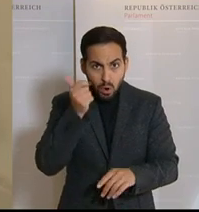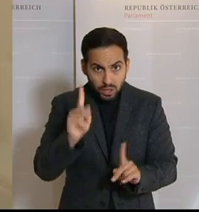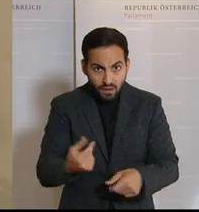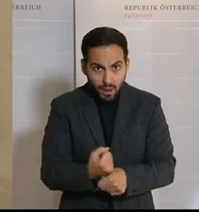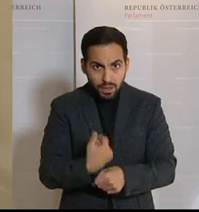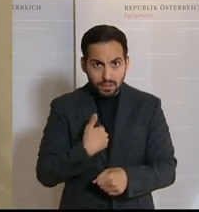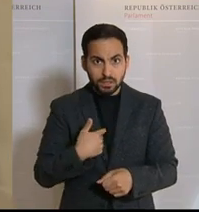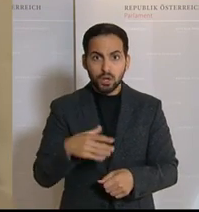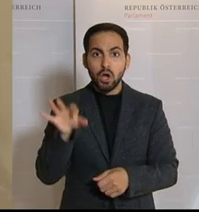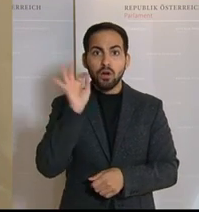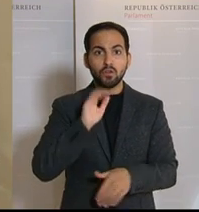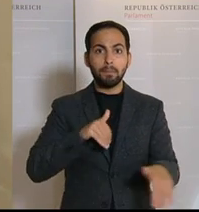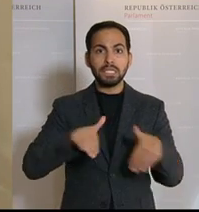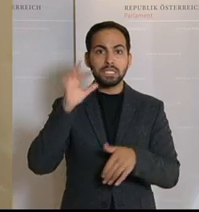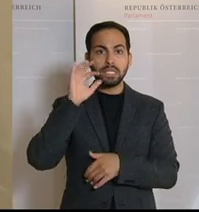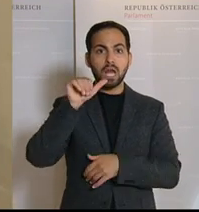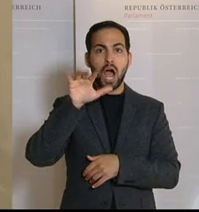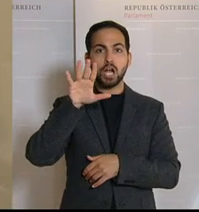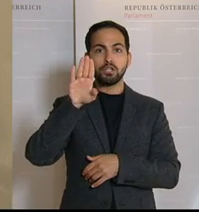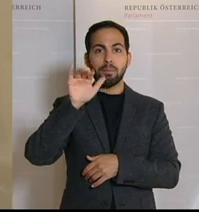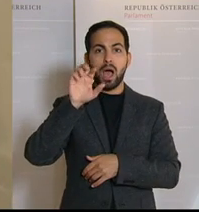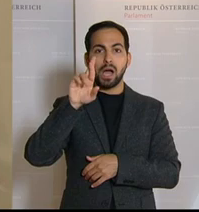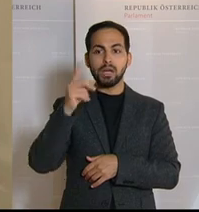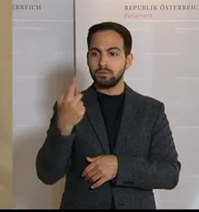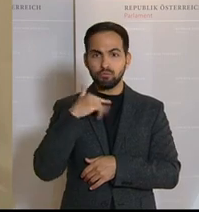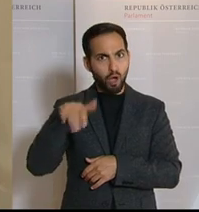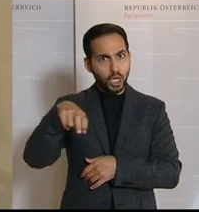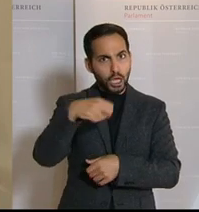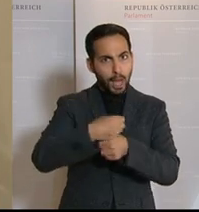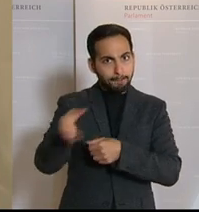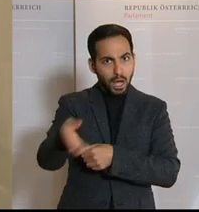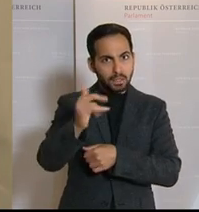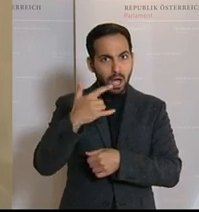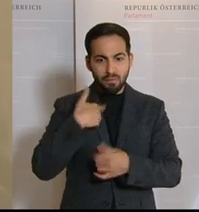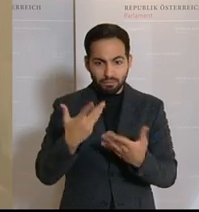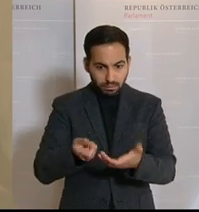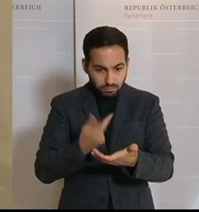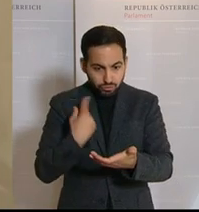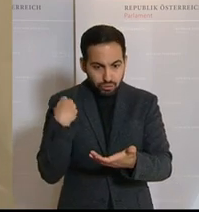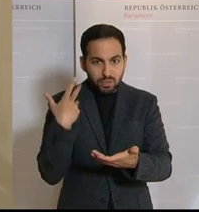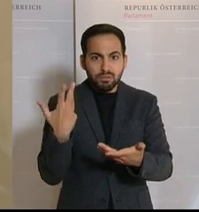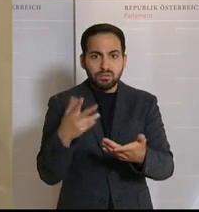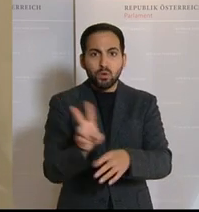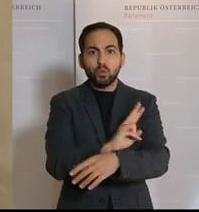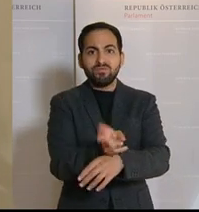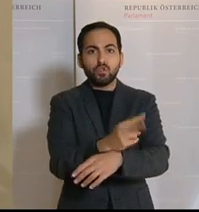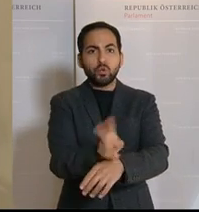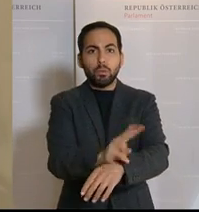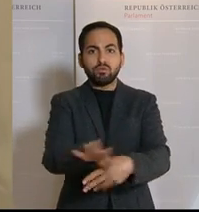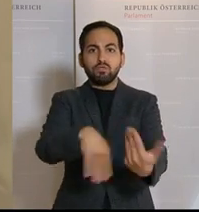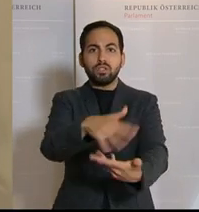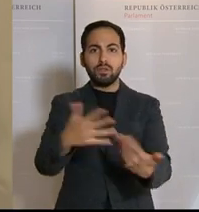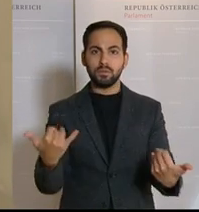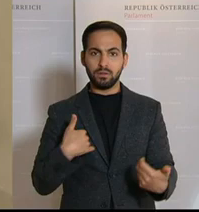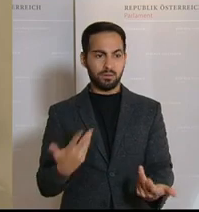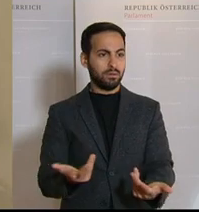Aschbacher hat gesagt, ja, arbeiten gehen muss man schon. Das heißt, die Leute wissen nicht, mal so etwas passiert, aber das ist alles husch, husch, husch, husch.